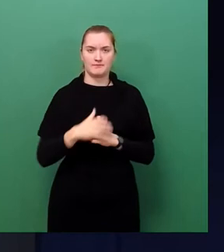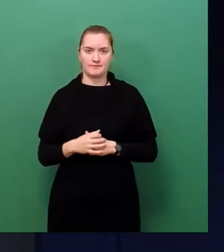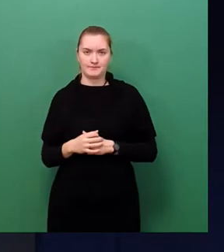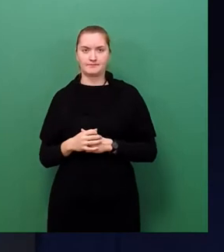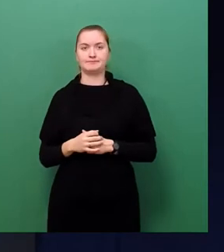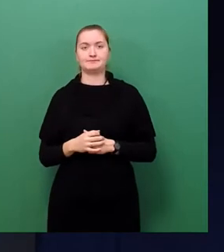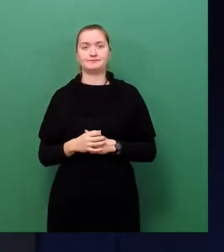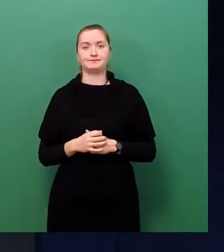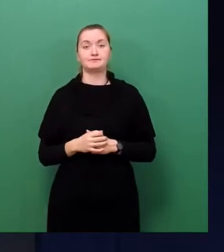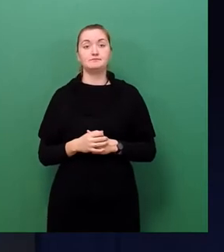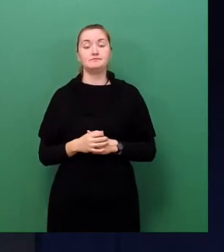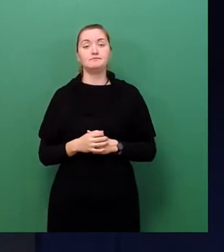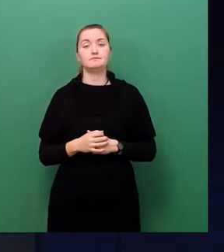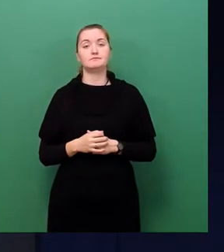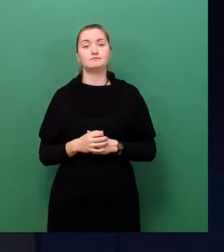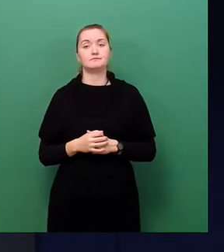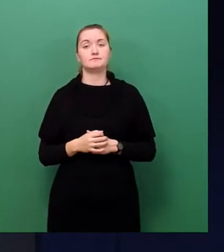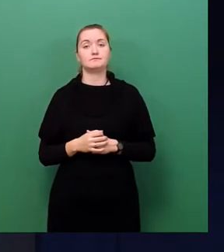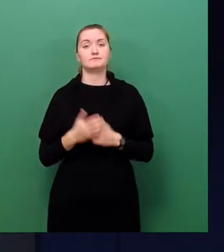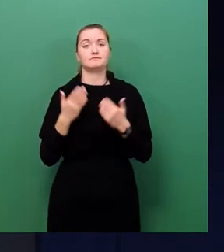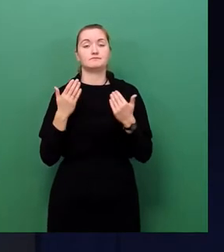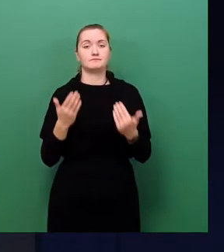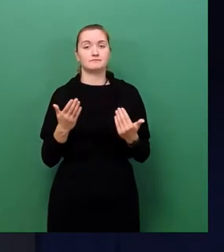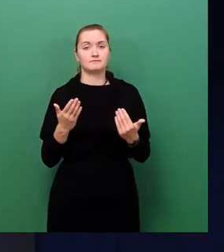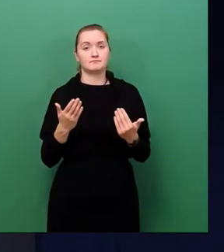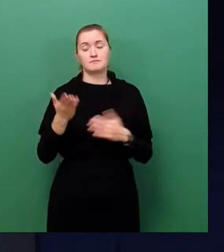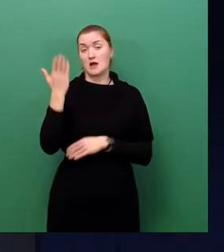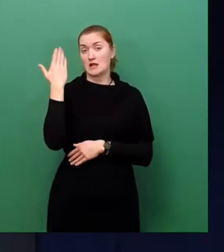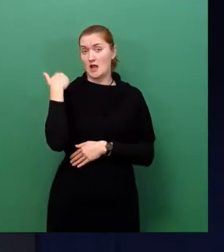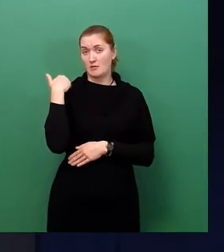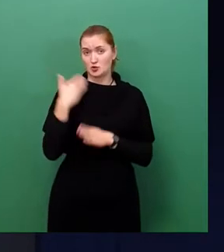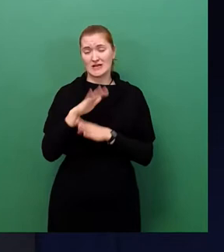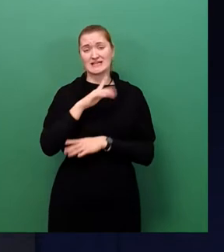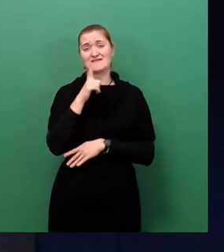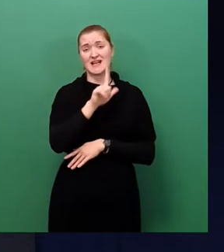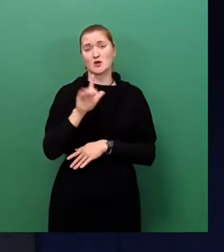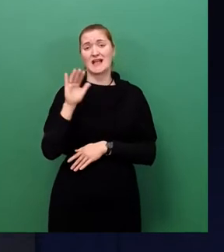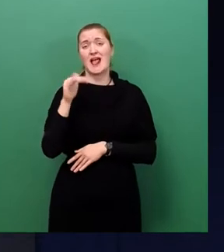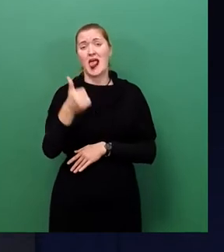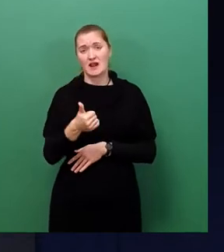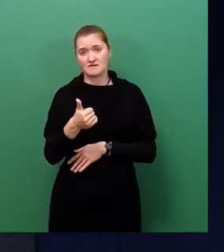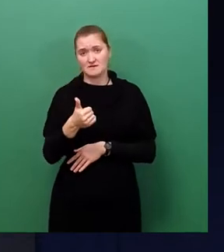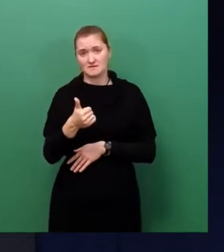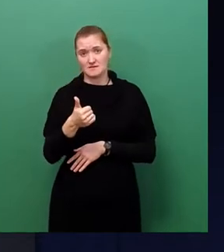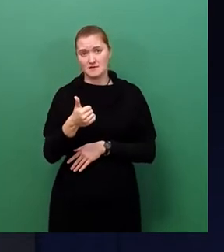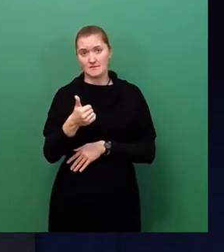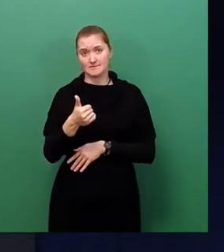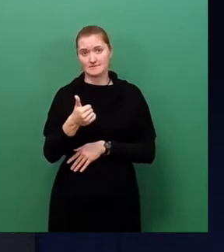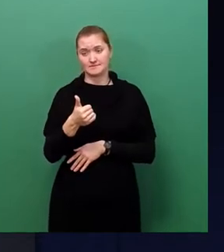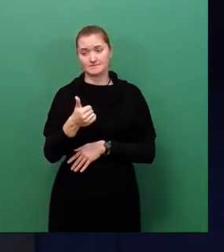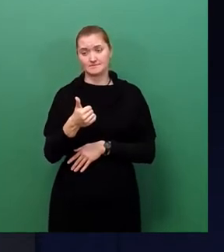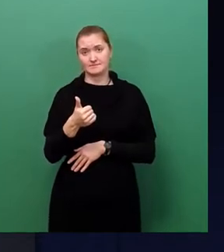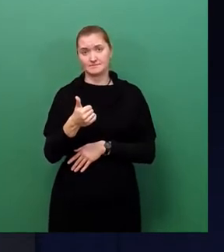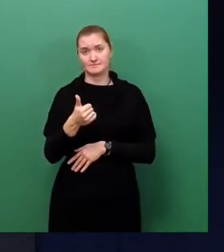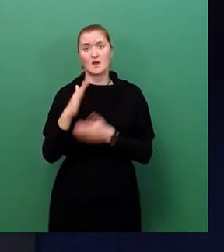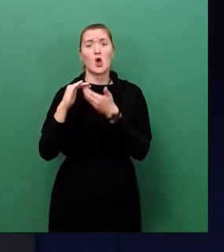Das hat schon 2011 die Kommission des